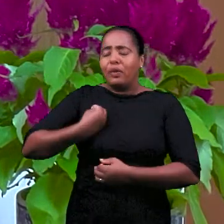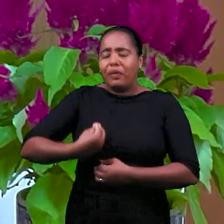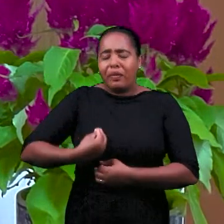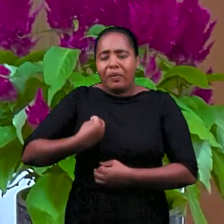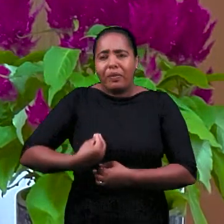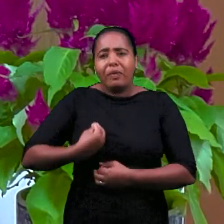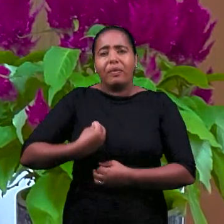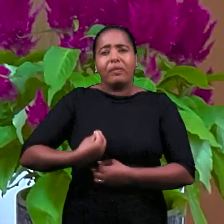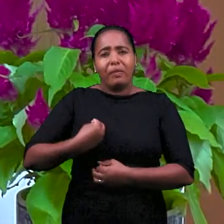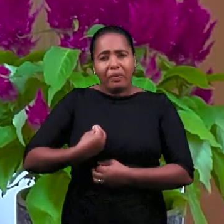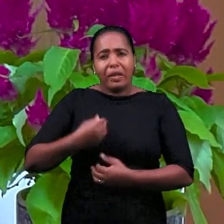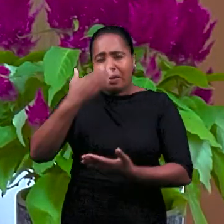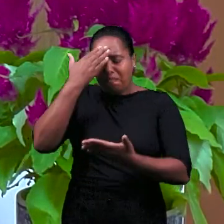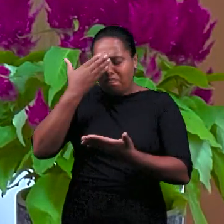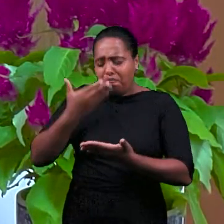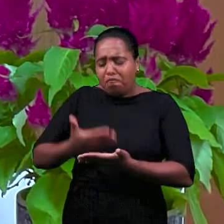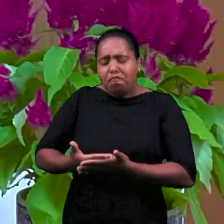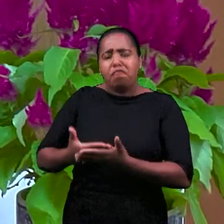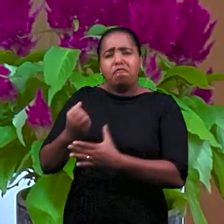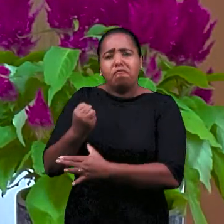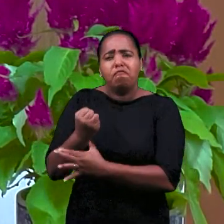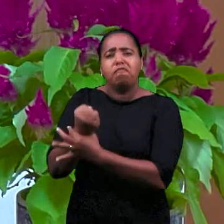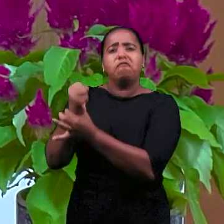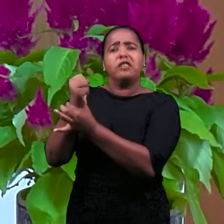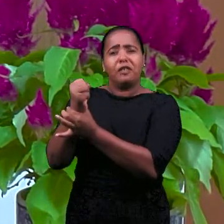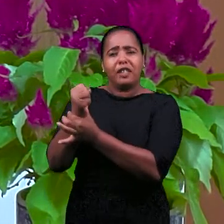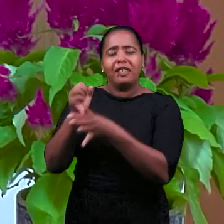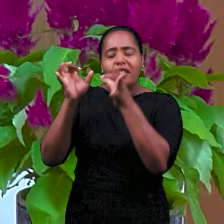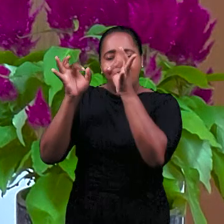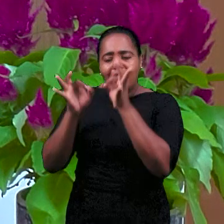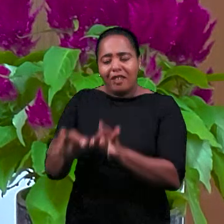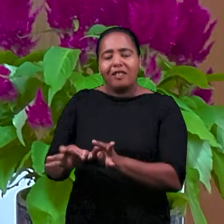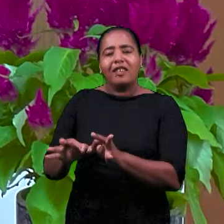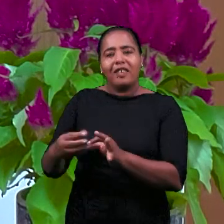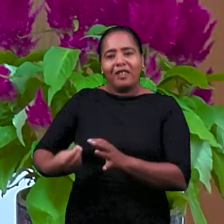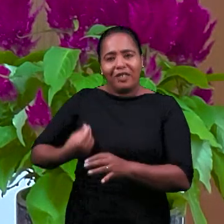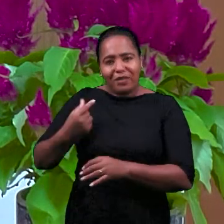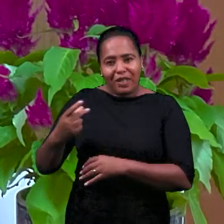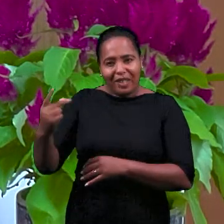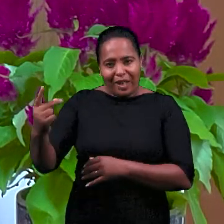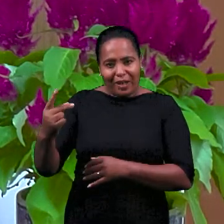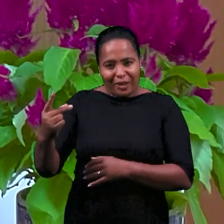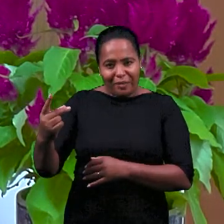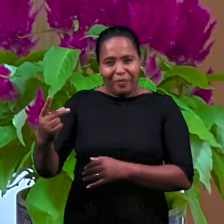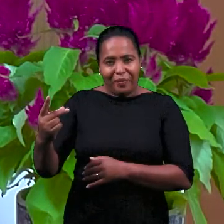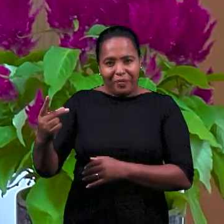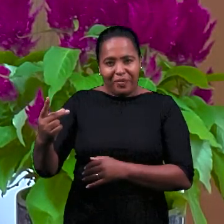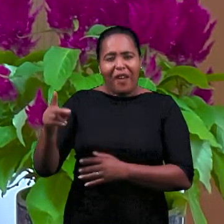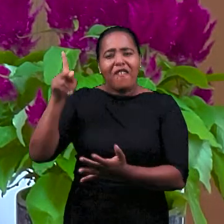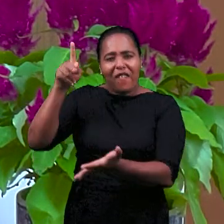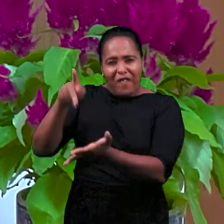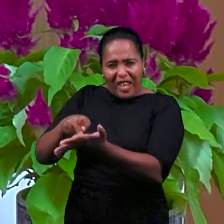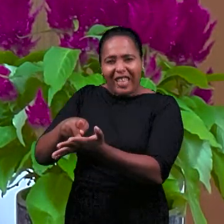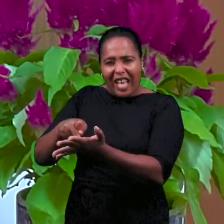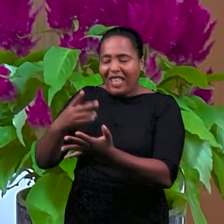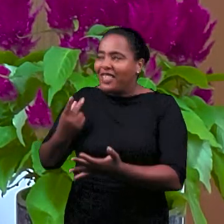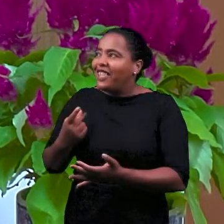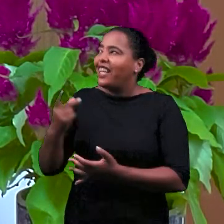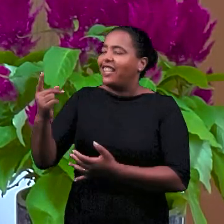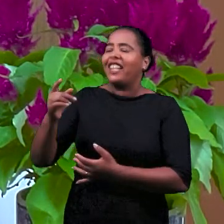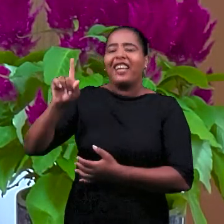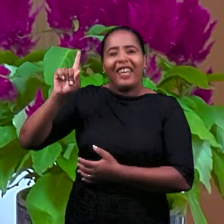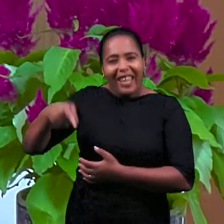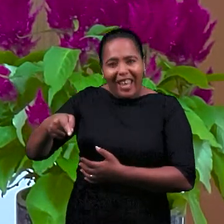нам, жить этой жизнью в безопасности и в уверенности, в верной вечной жизни,